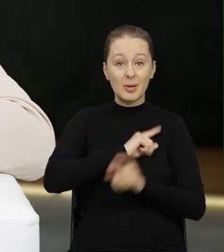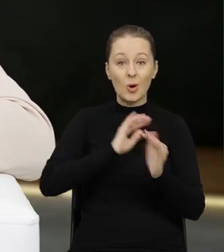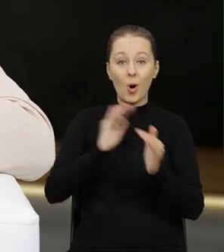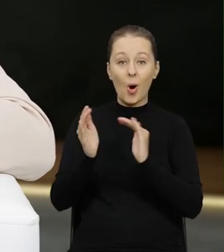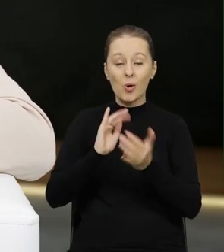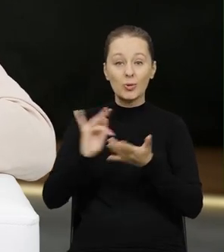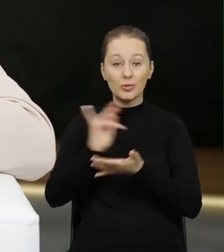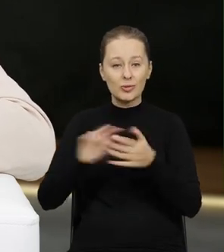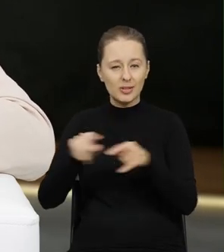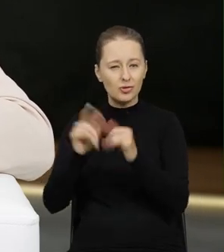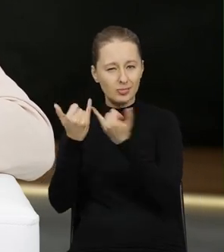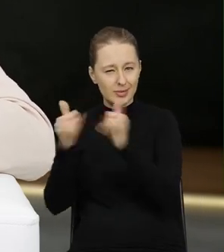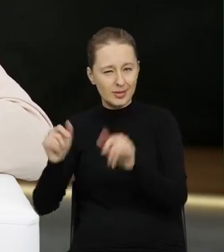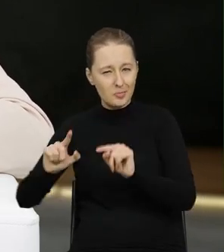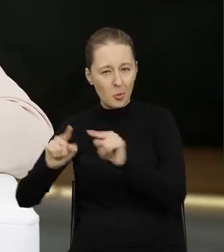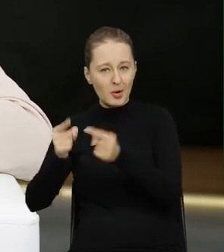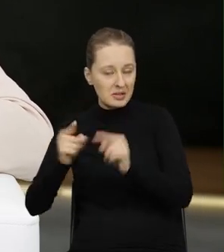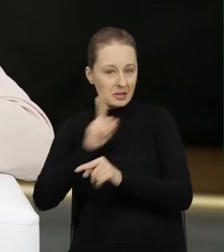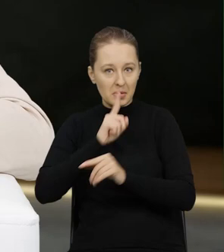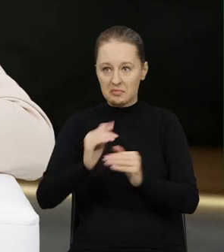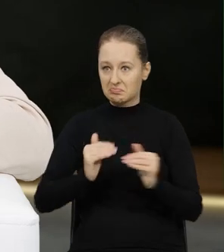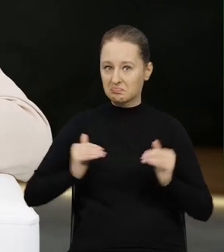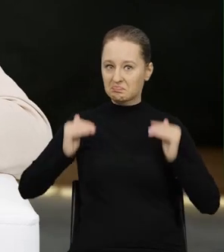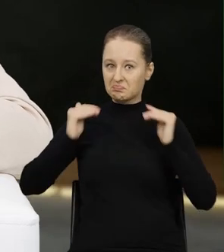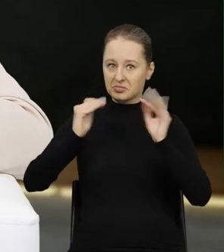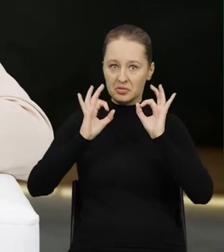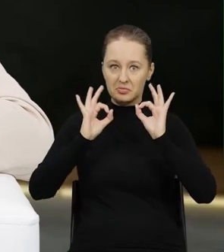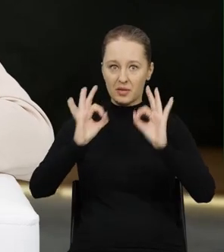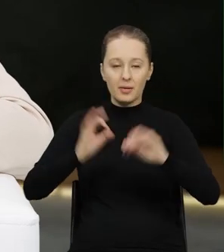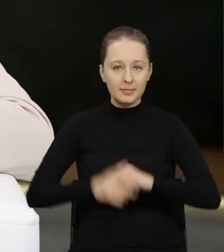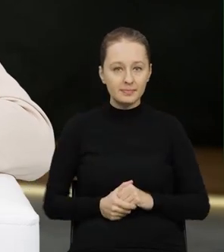Ochrony Środowiska, a innymi służbami jest naprawdę na bardzo wysokim poziomie.